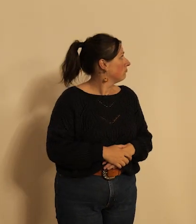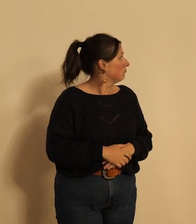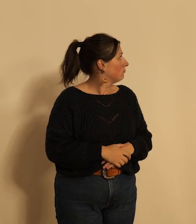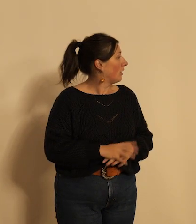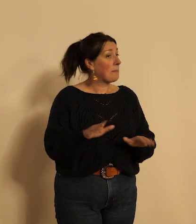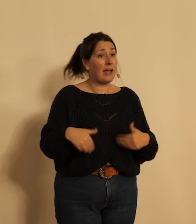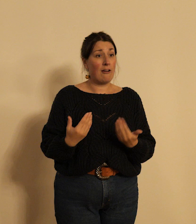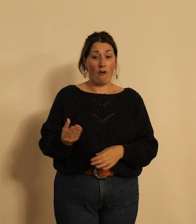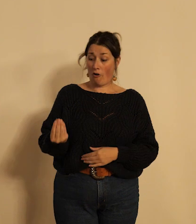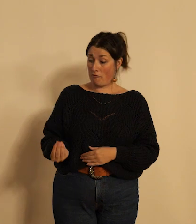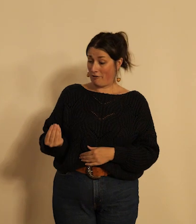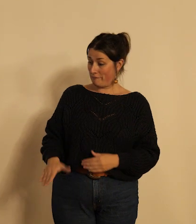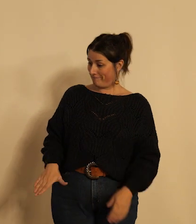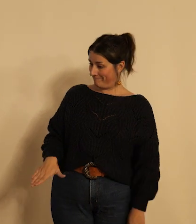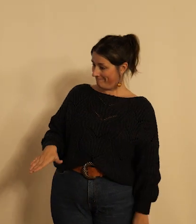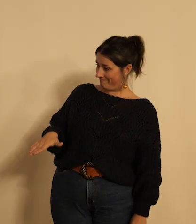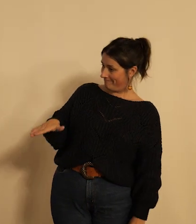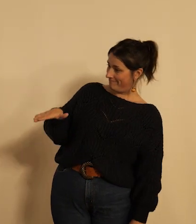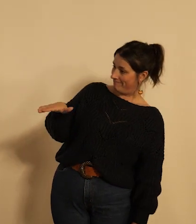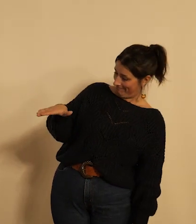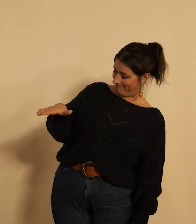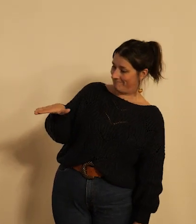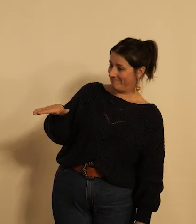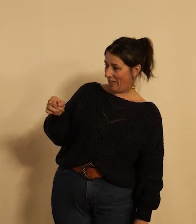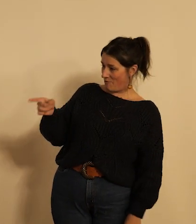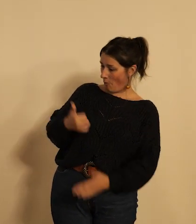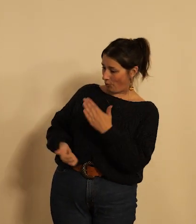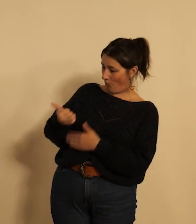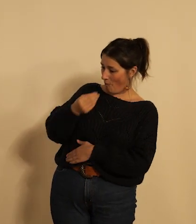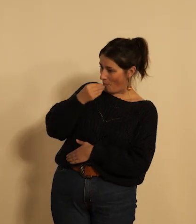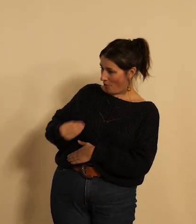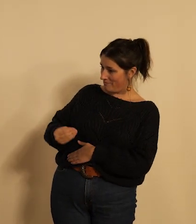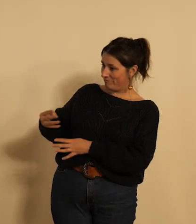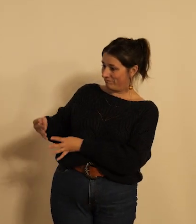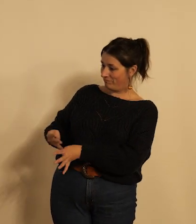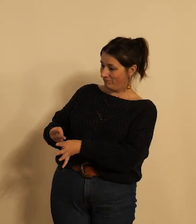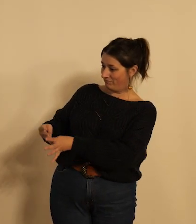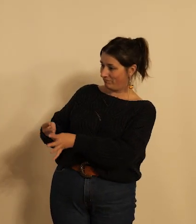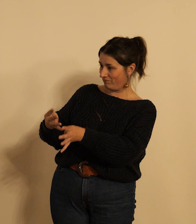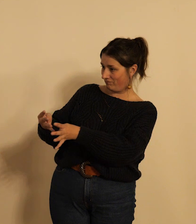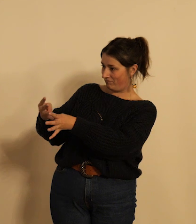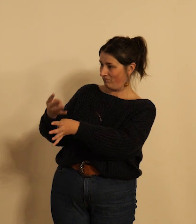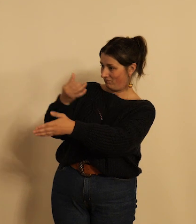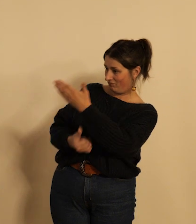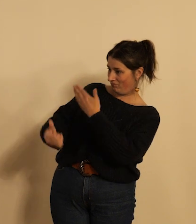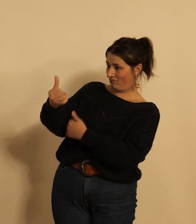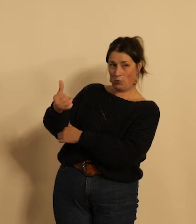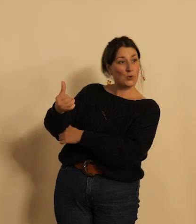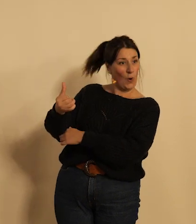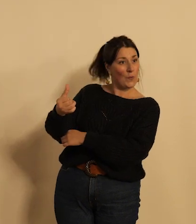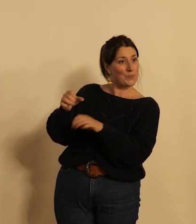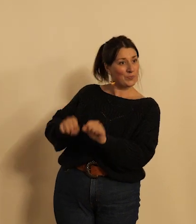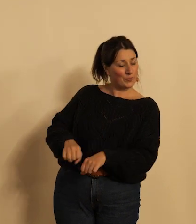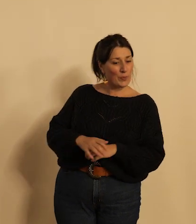'enfant il grandit un tout petit peu plus il est autonome pour se déplacer avec son vélo